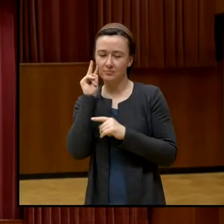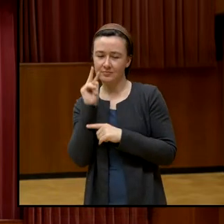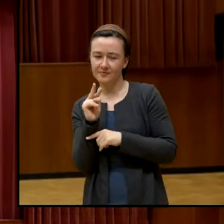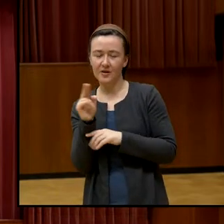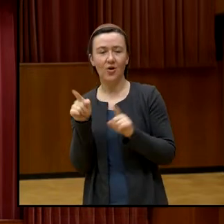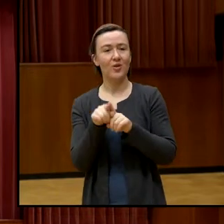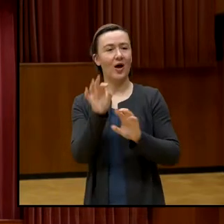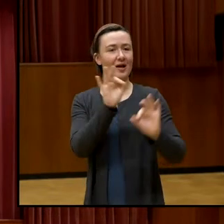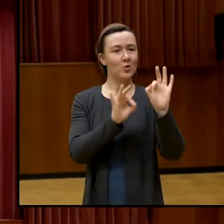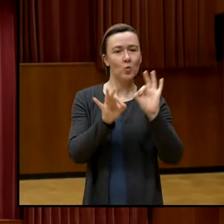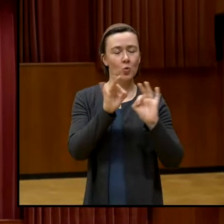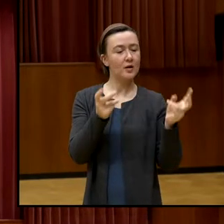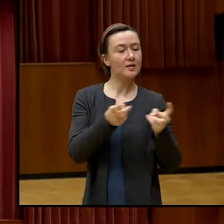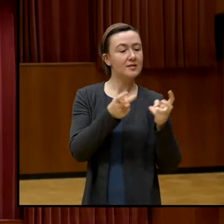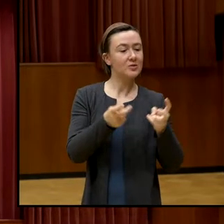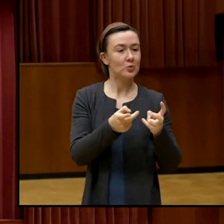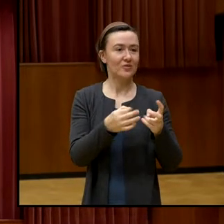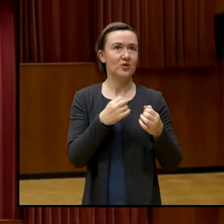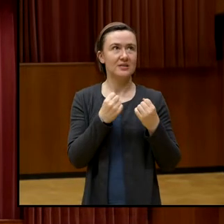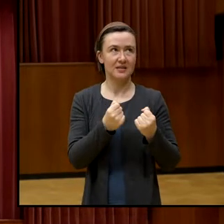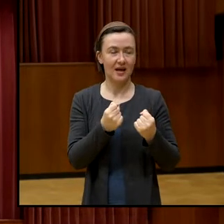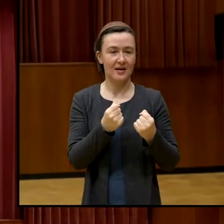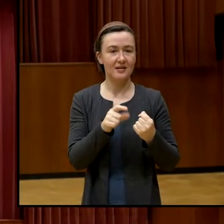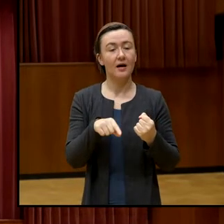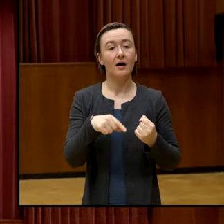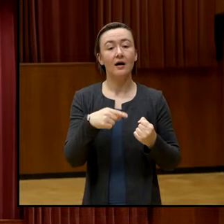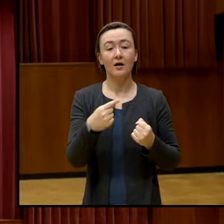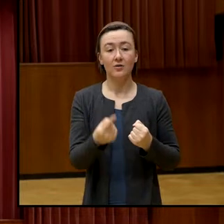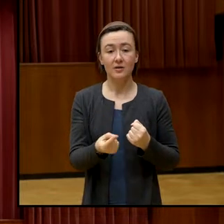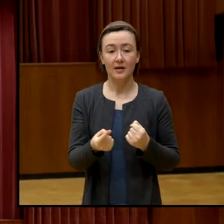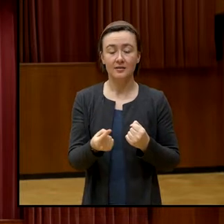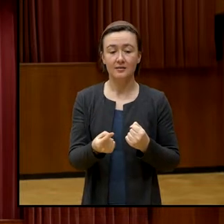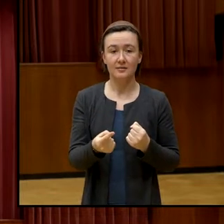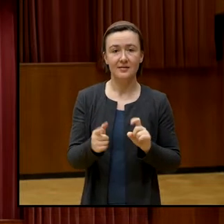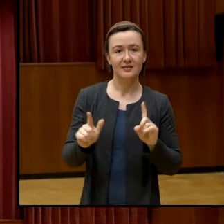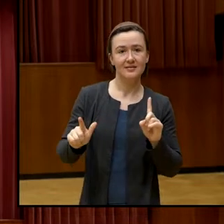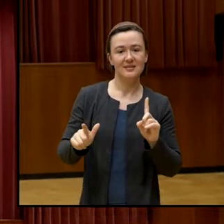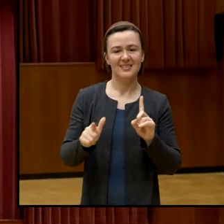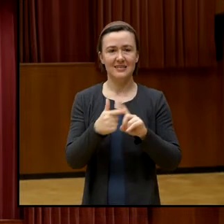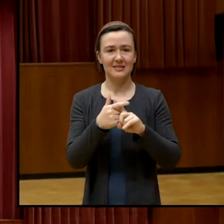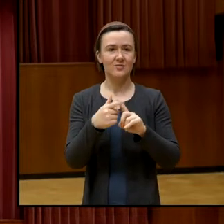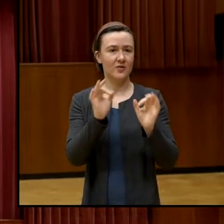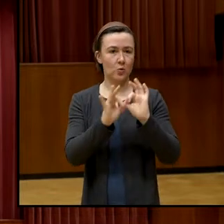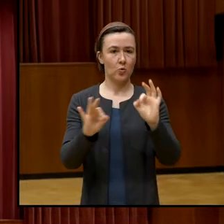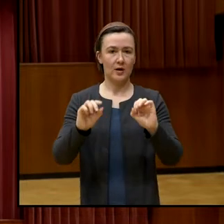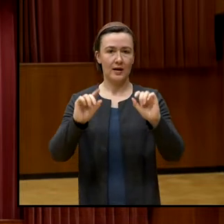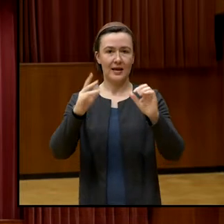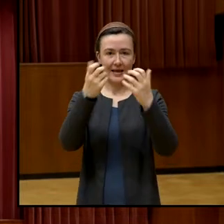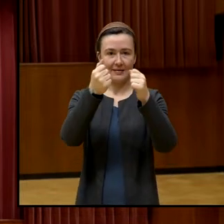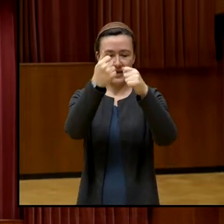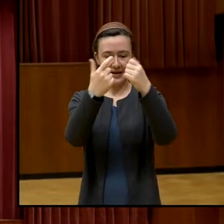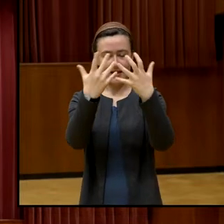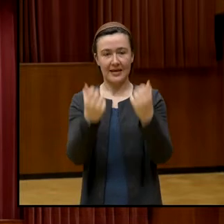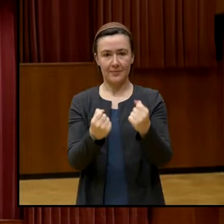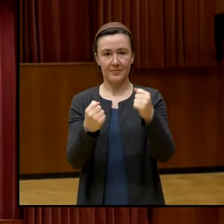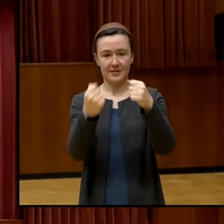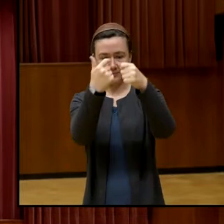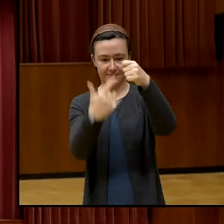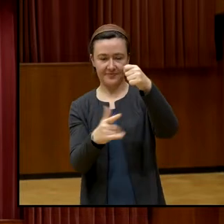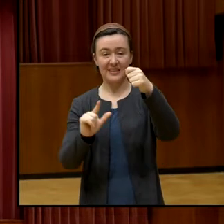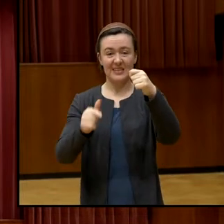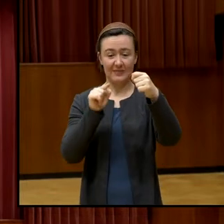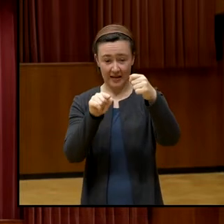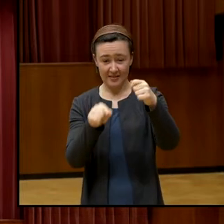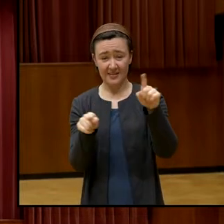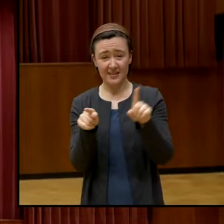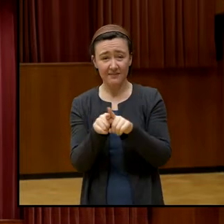to be safe. Und dann war der zweite Eintrag auf Google tatsächlich ein Facebook-Post